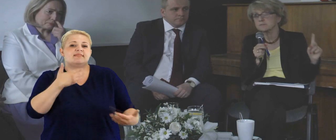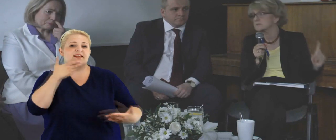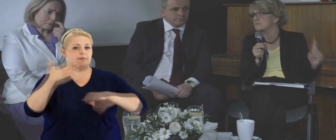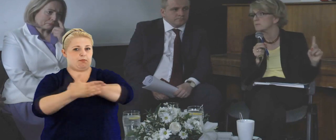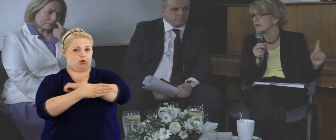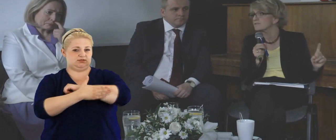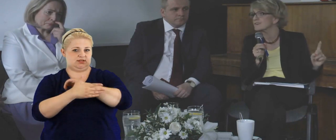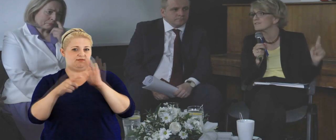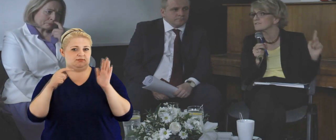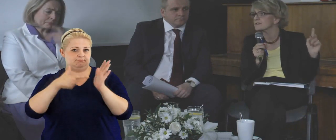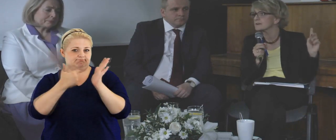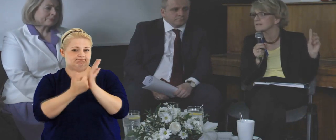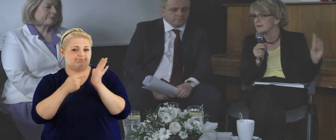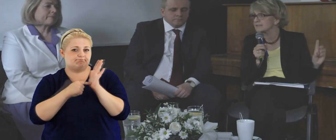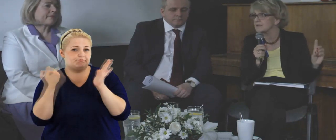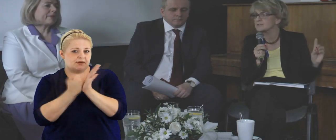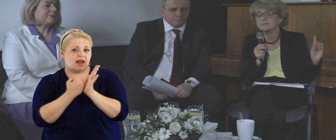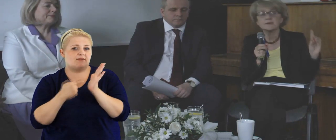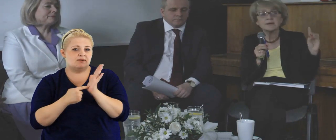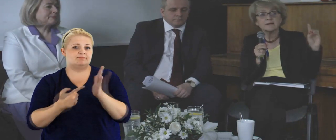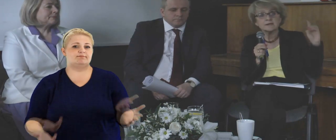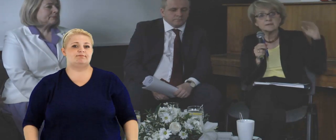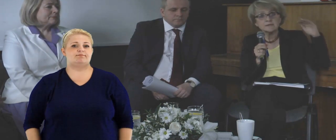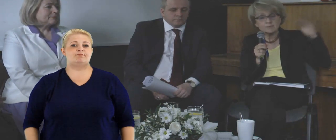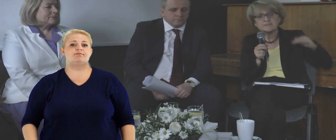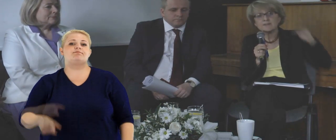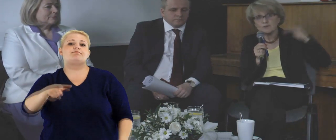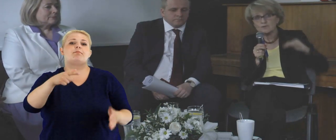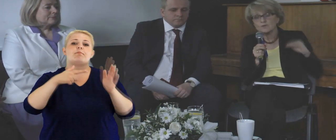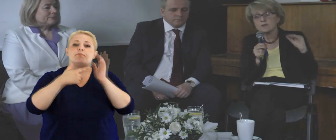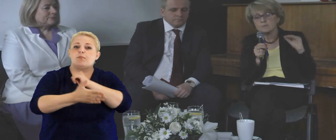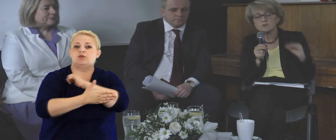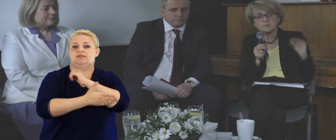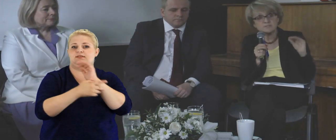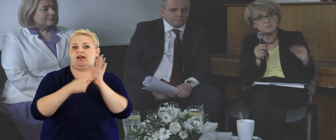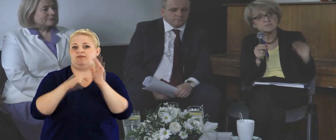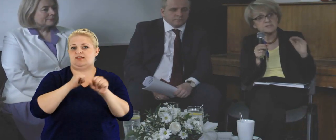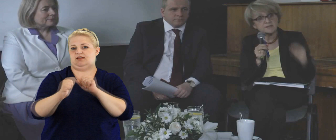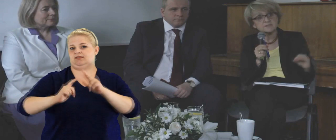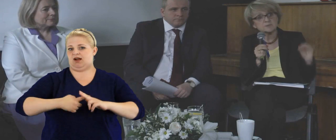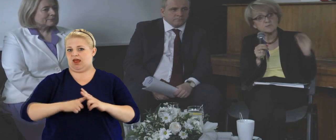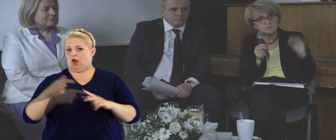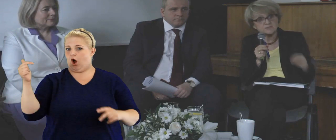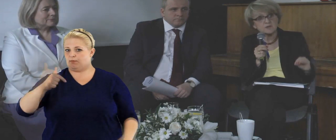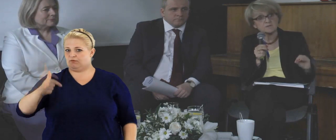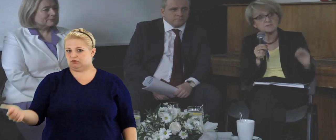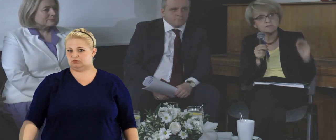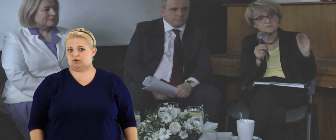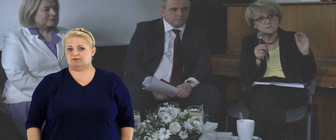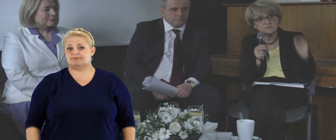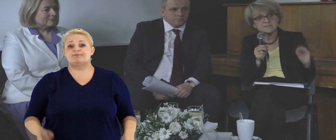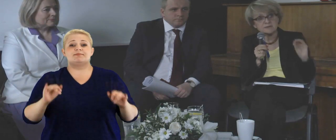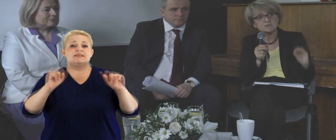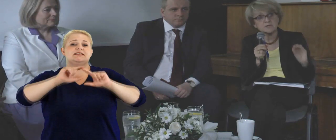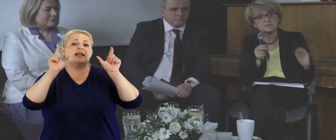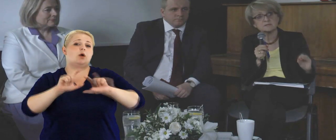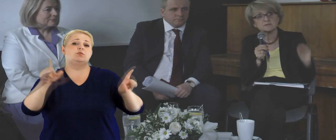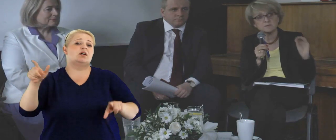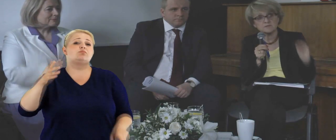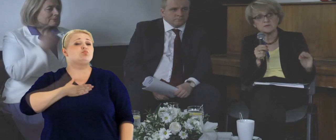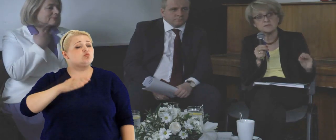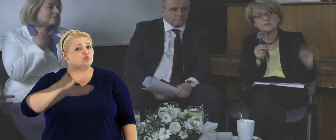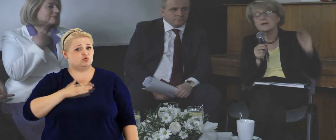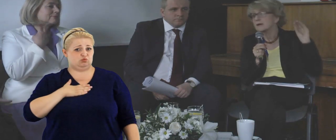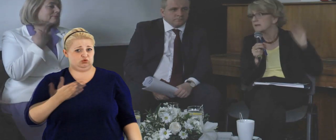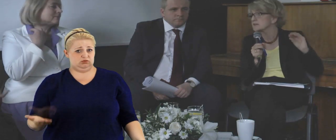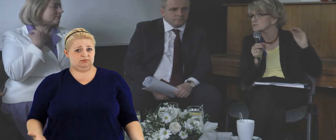właściwie nie ma podstawy prawnej w traktacie, na podstawie której można by zrobić ten rejestr obowiązkowy. On jest cały czas